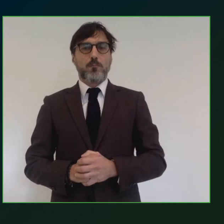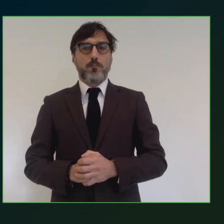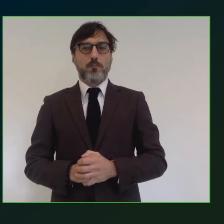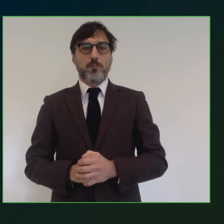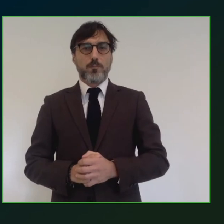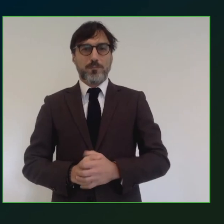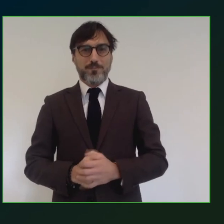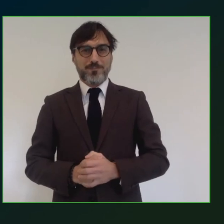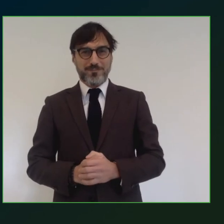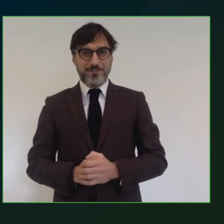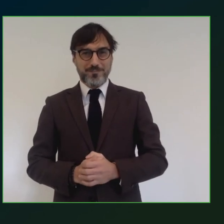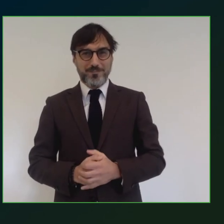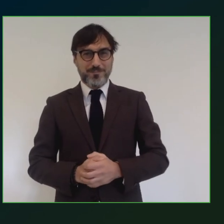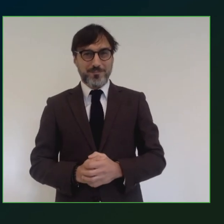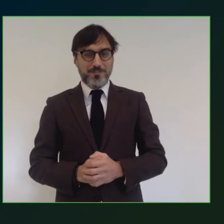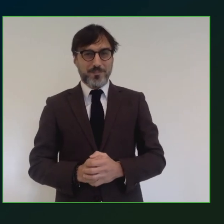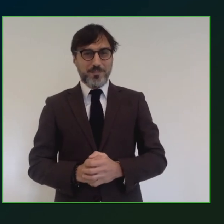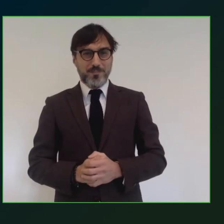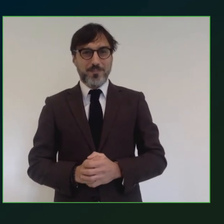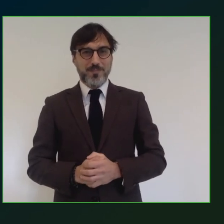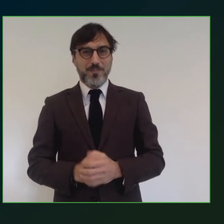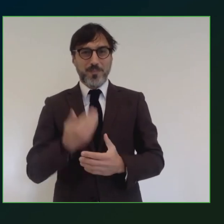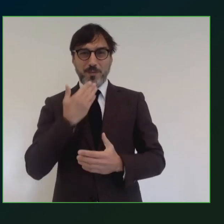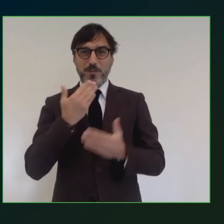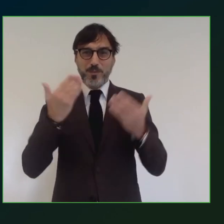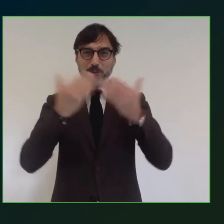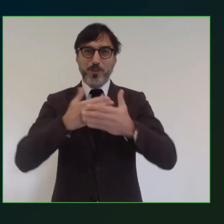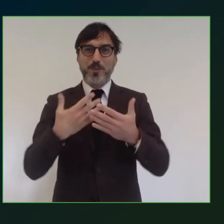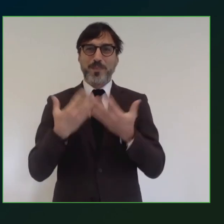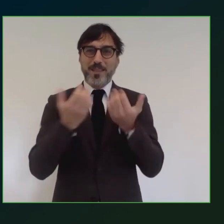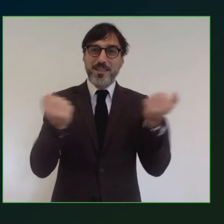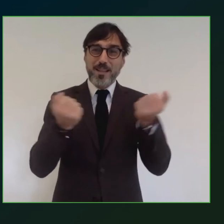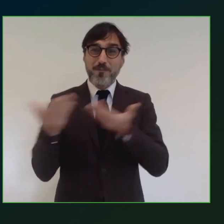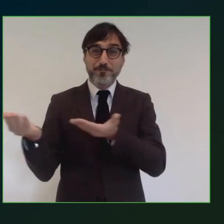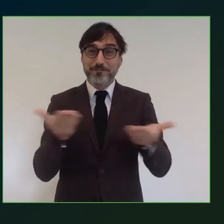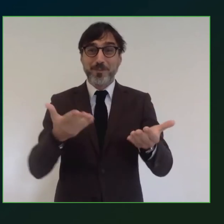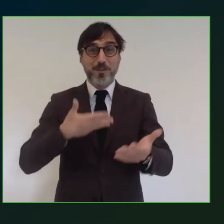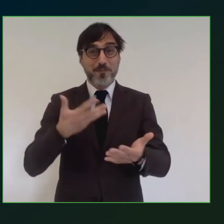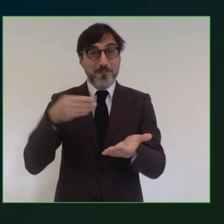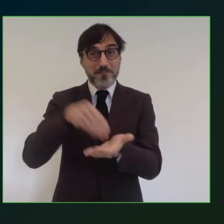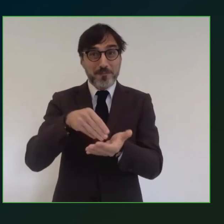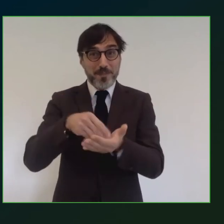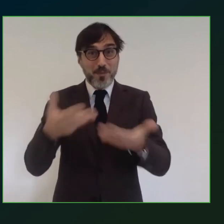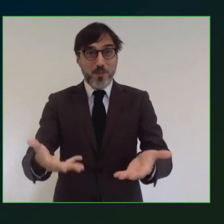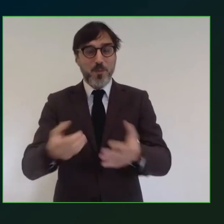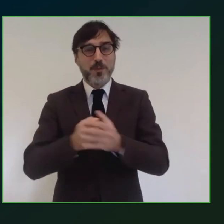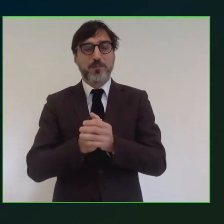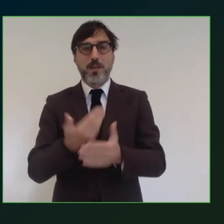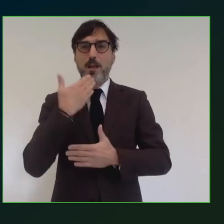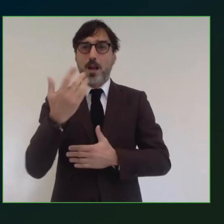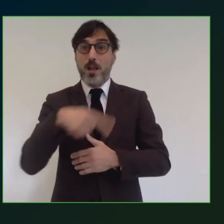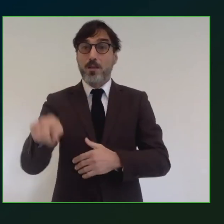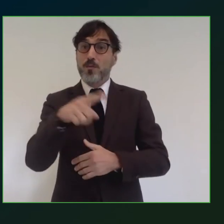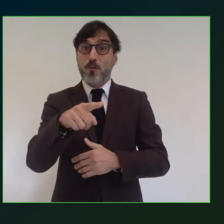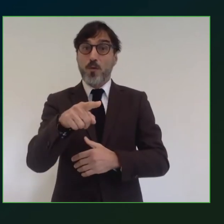aspettiamo di vedere. Eccolo, eccolo. Salve, grazie di essere qui. Buongiorno, buongiorno. Io ringrazio voi